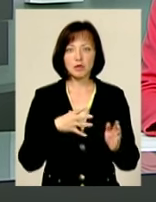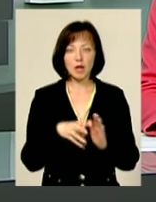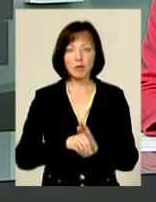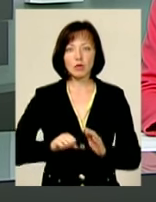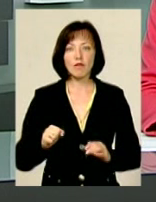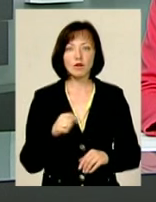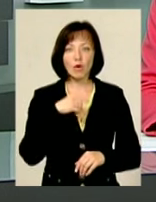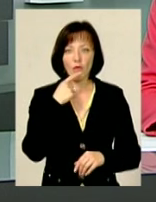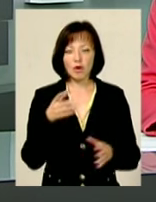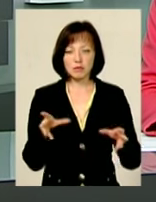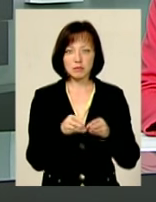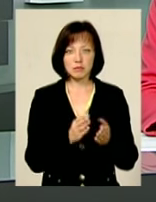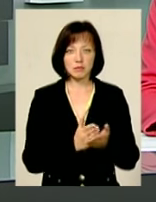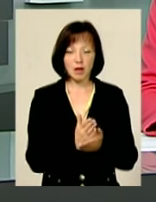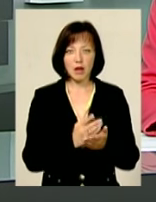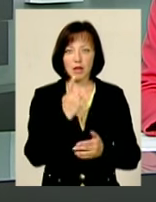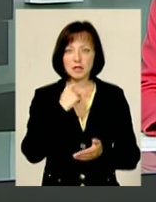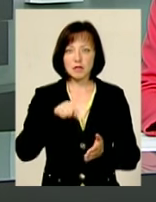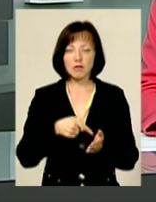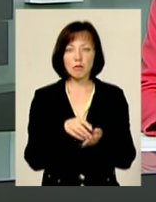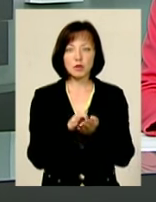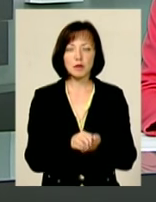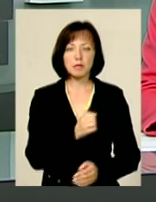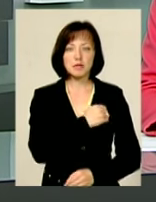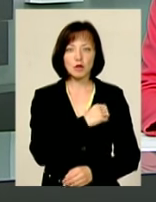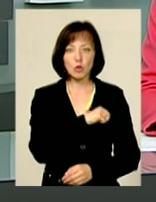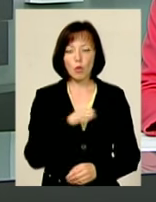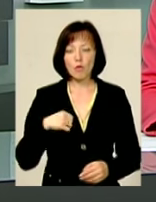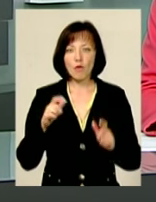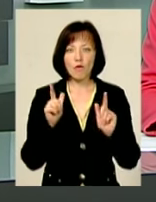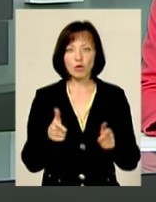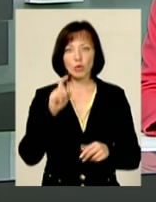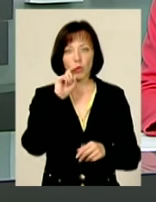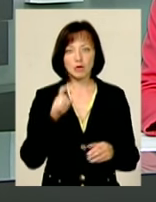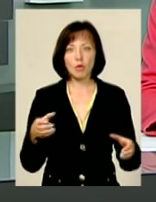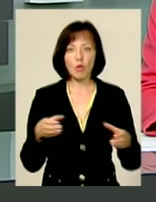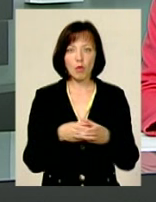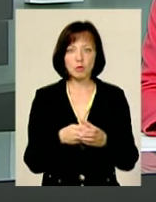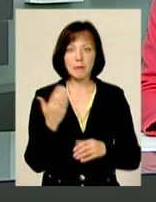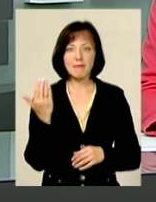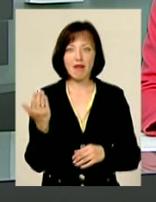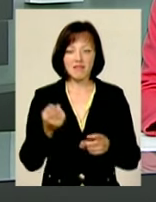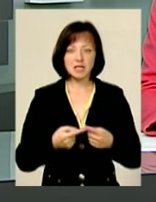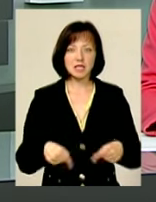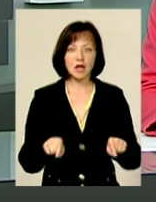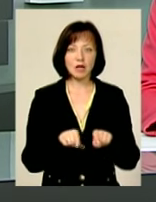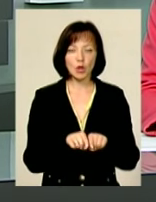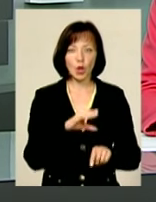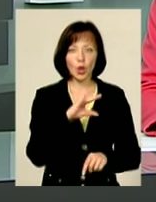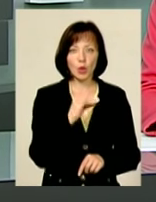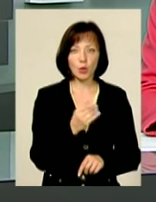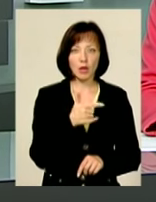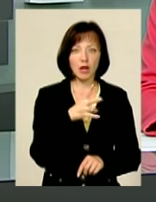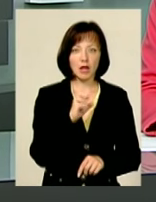говорять побратими. Украсилові попрощалися із бійцем добровольчого українського корпусу «Правий сектор» Юрієм Гнатюком і з